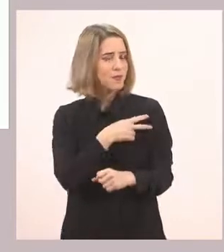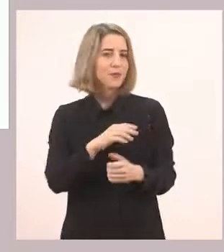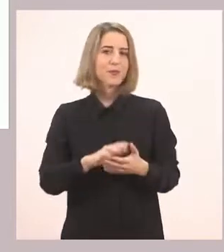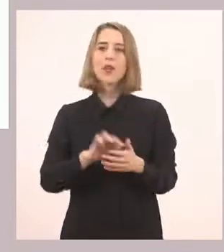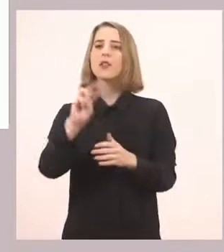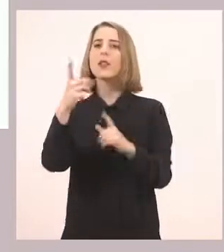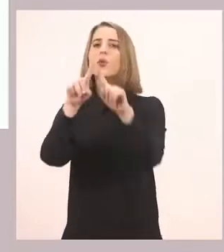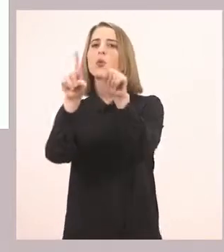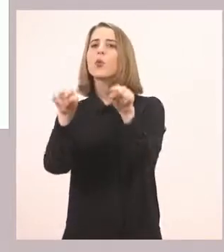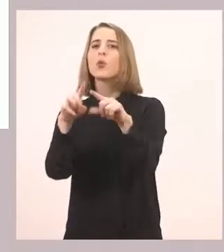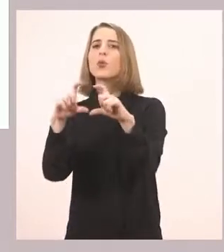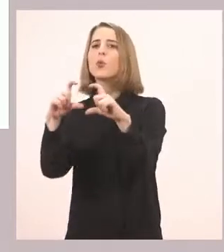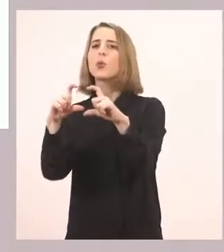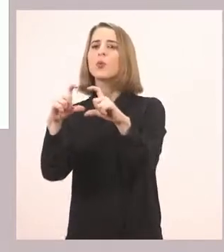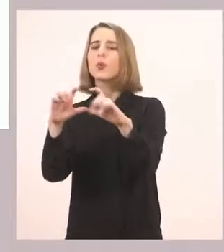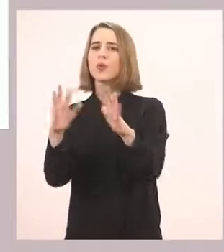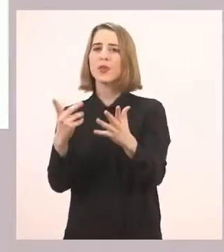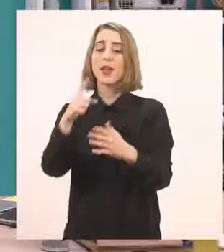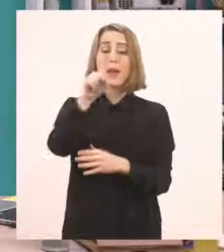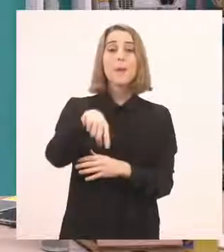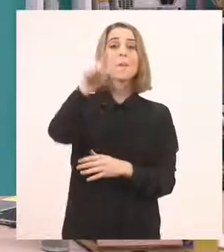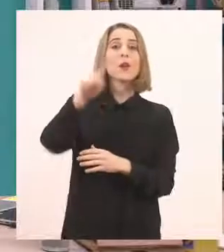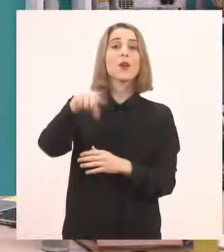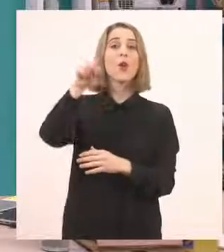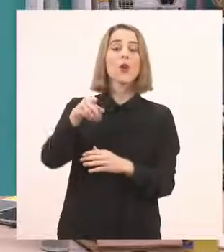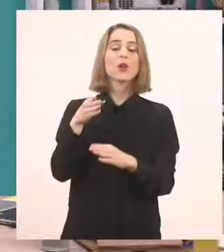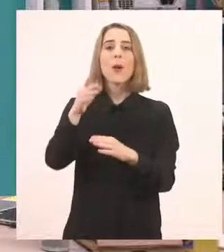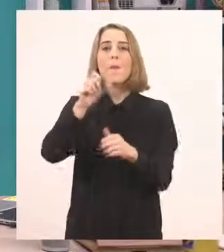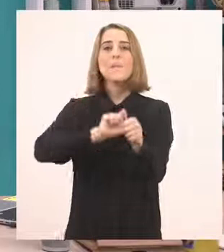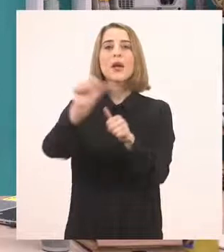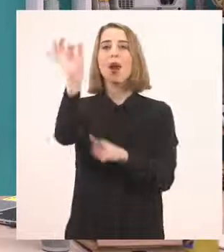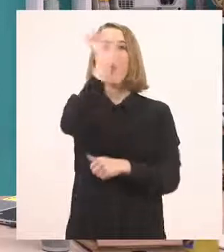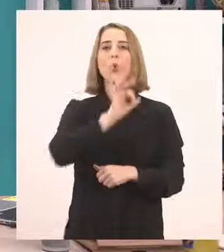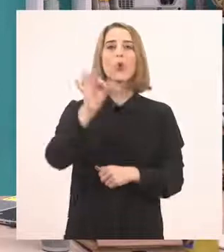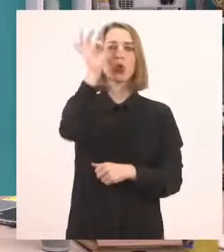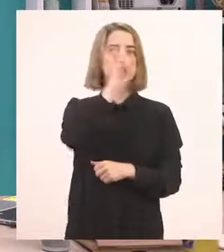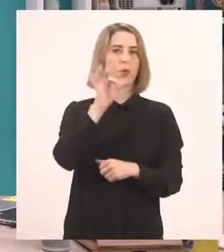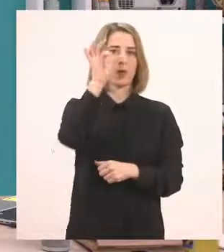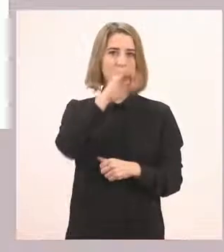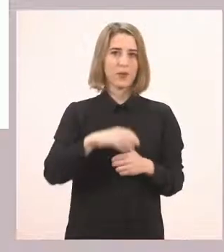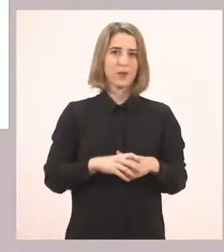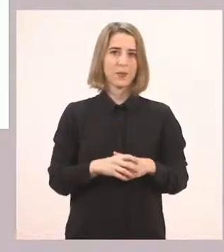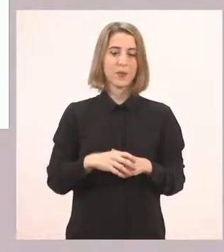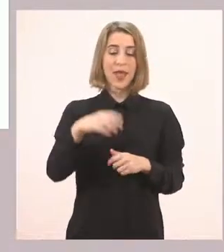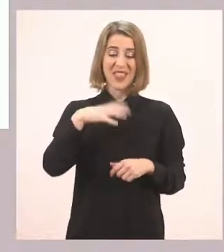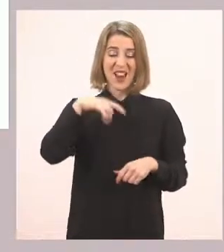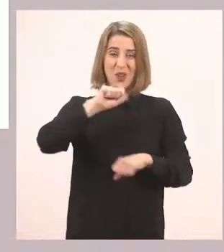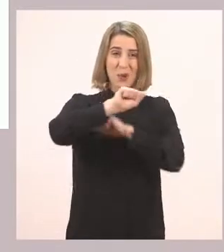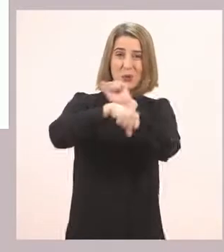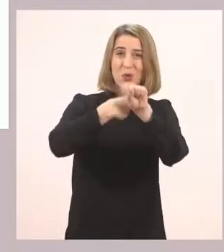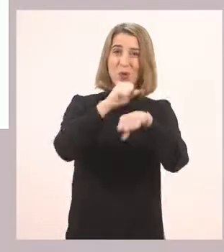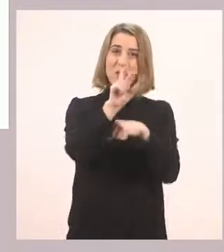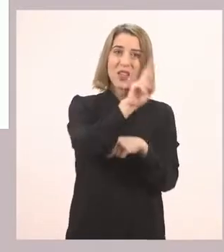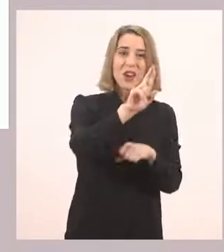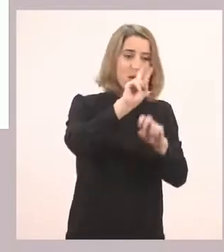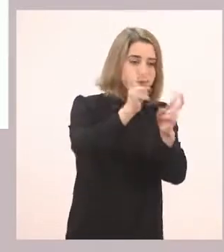Και η τρίτη εικόνα, ένα ημερολόγιο με το μήνα Οκτώβριο. Θέλω να προσπαθήσουμε τώρα να κυκλώσουμε και εδώ πέρα